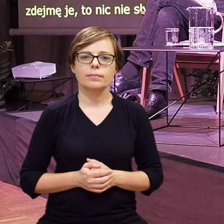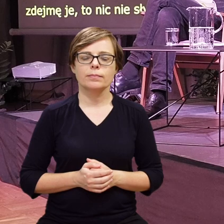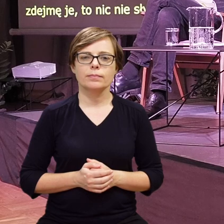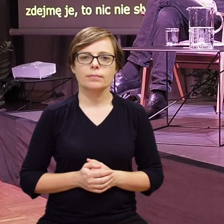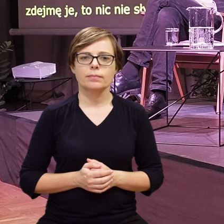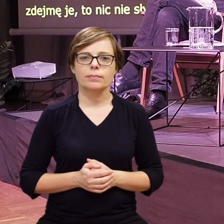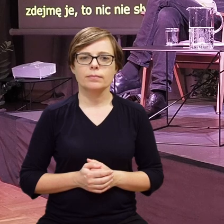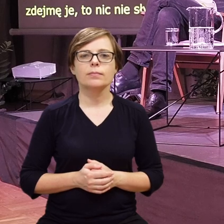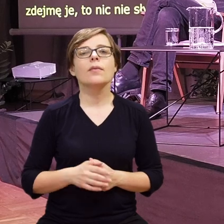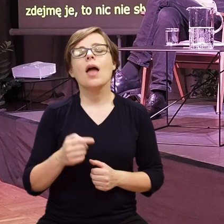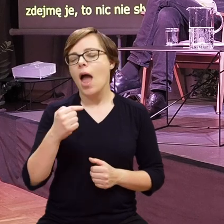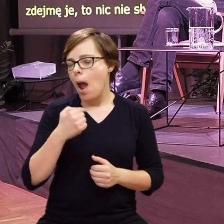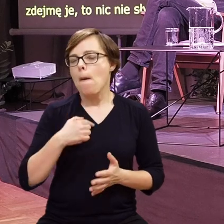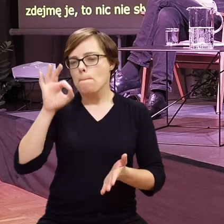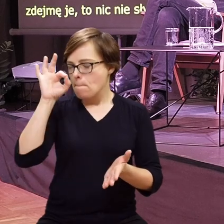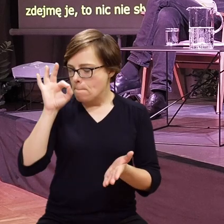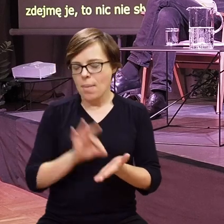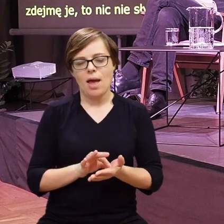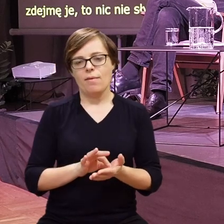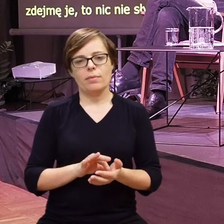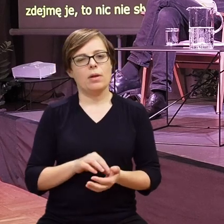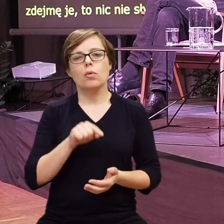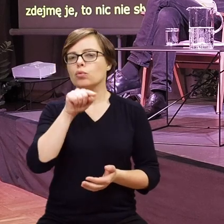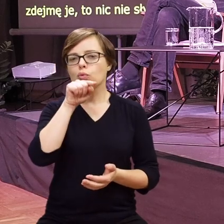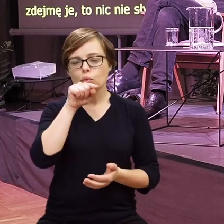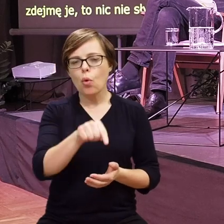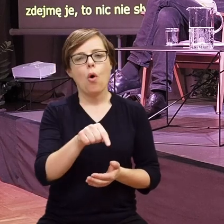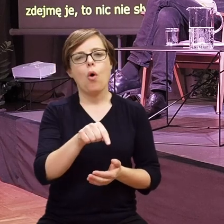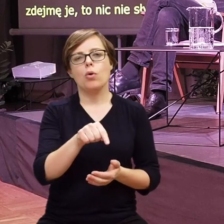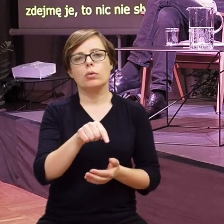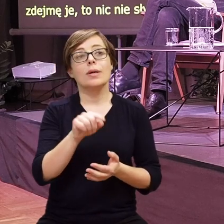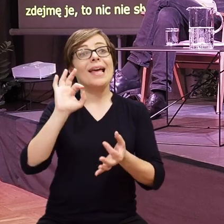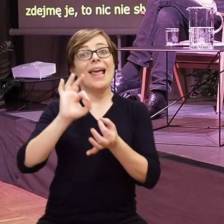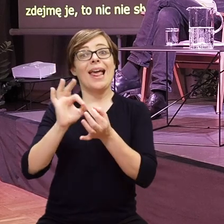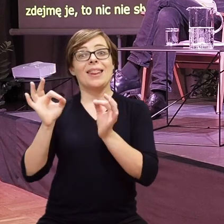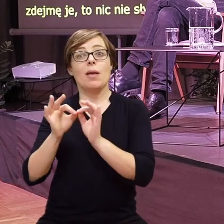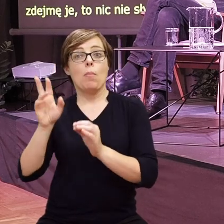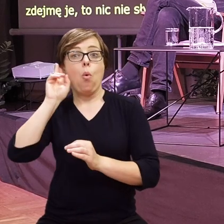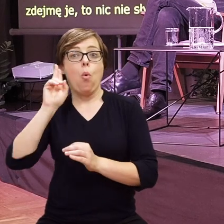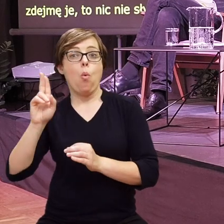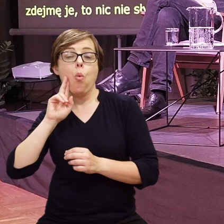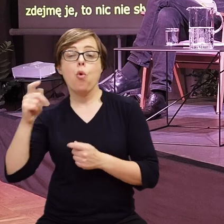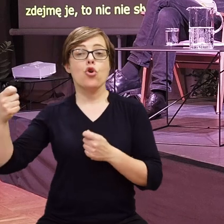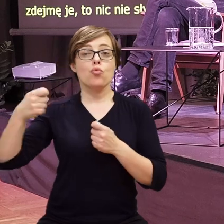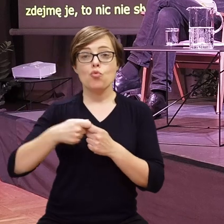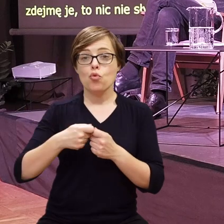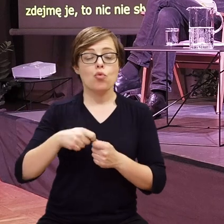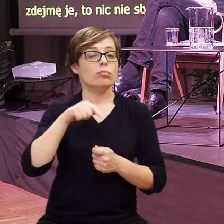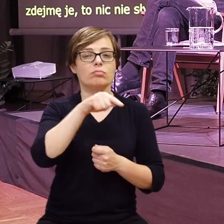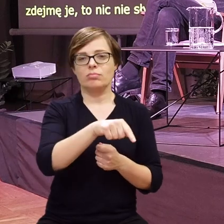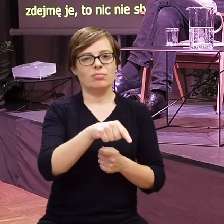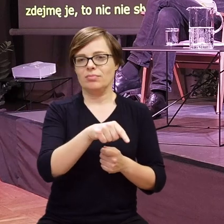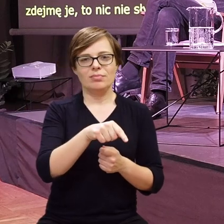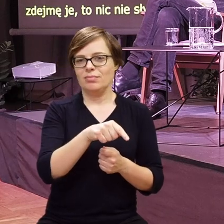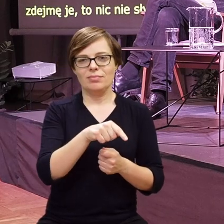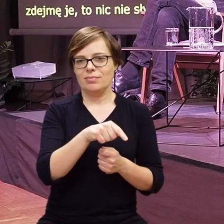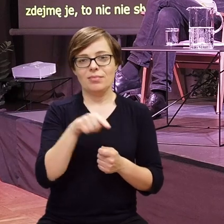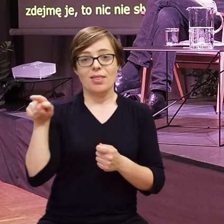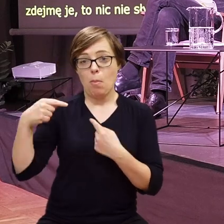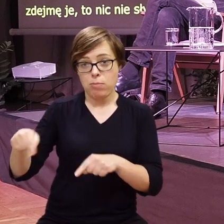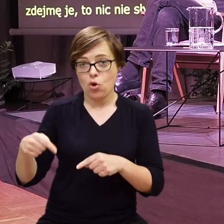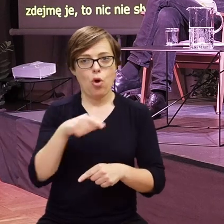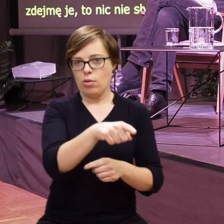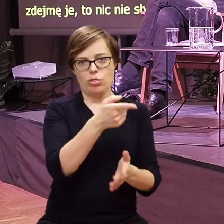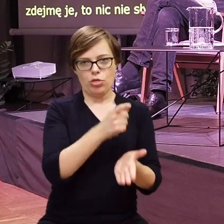I to by się nie udało, jestem tego absolutnie pewna, bez głuchych, którzy w tej